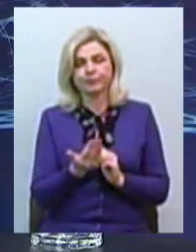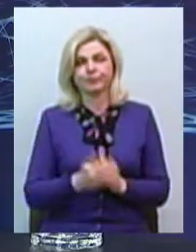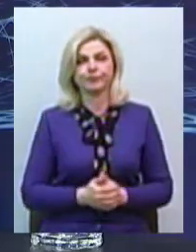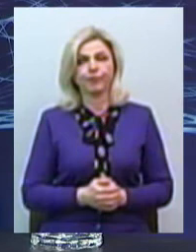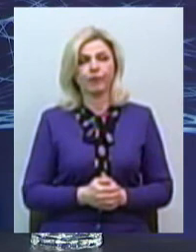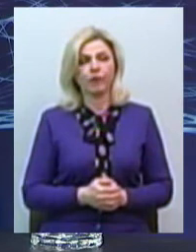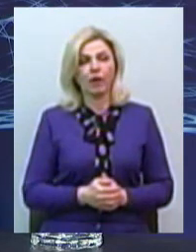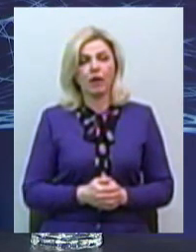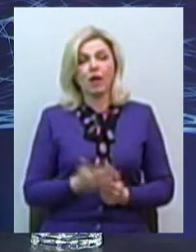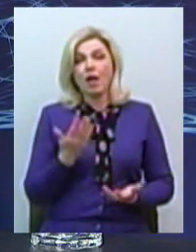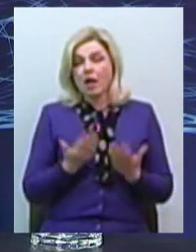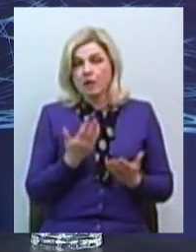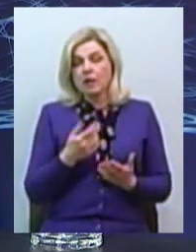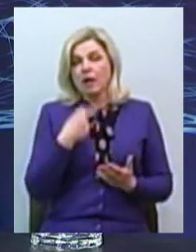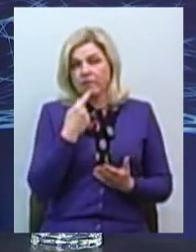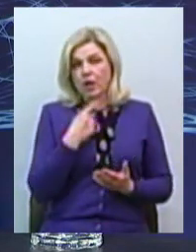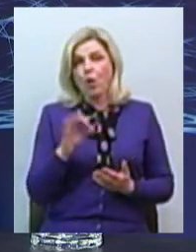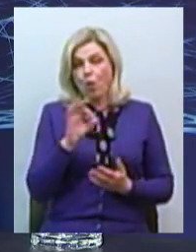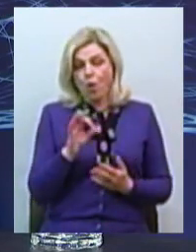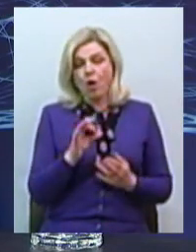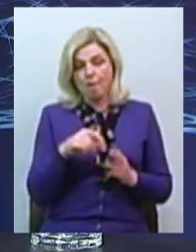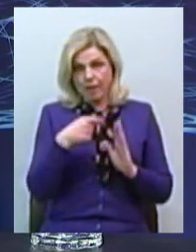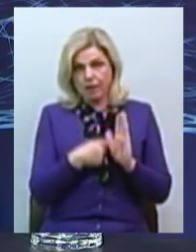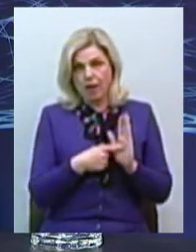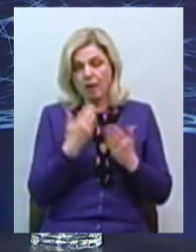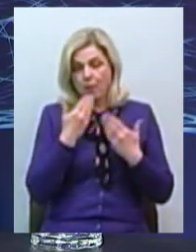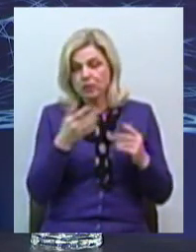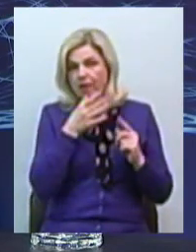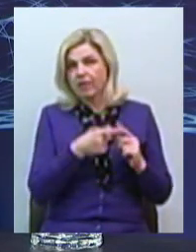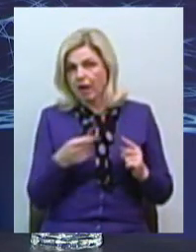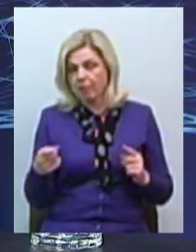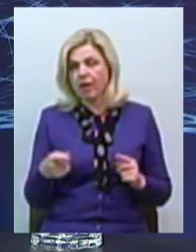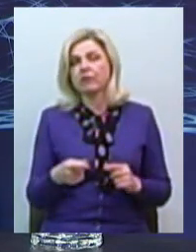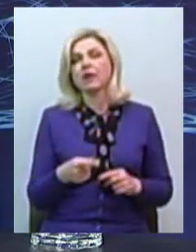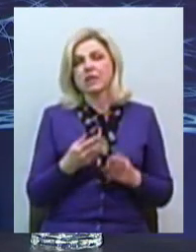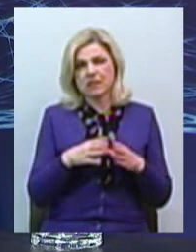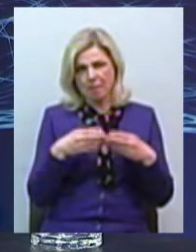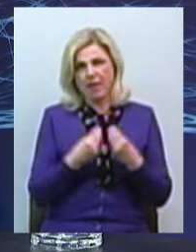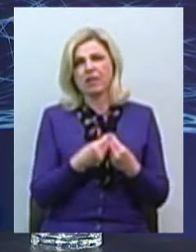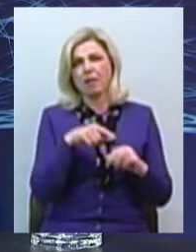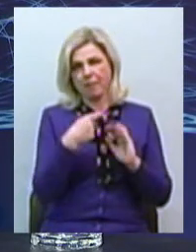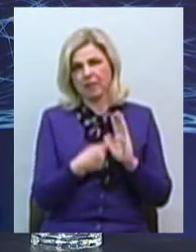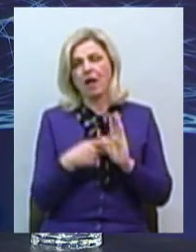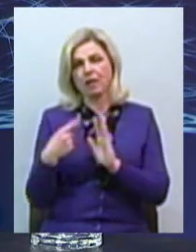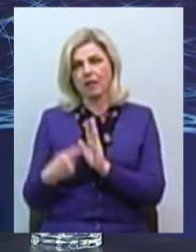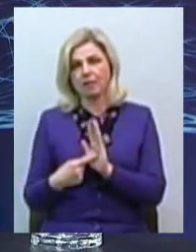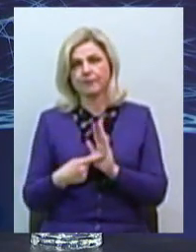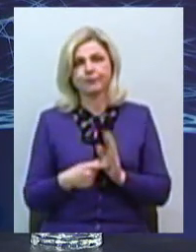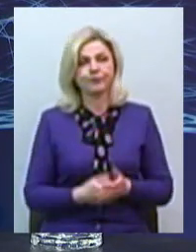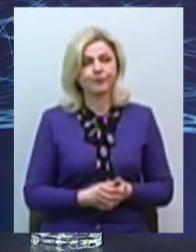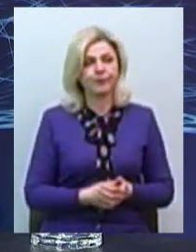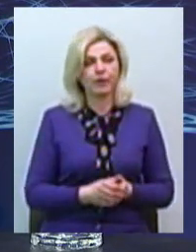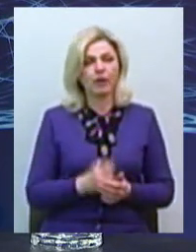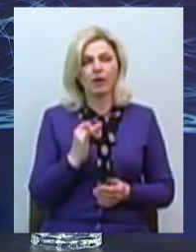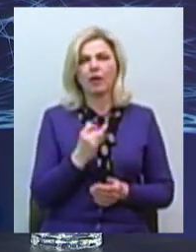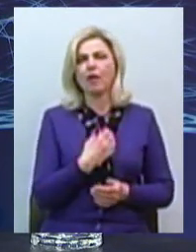питання, які надходять саме в останній період, то це традиційно сімейні питання в той же час, як значно